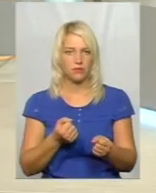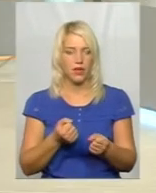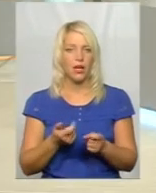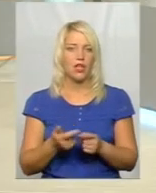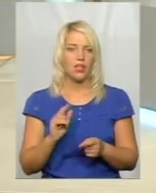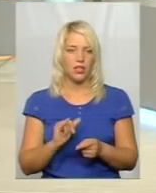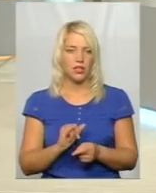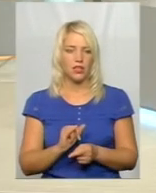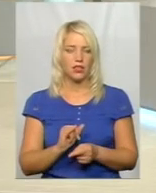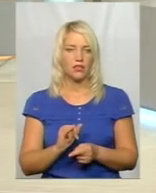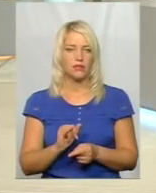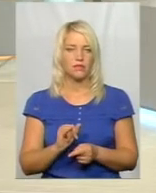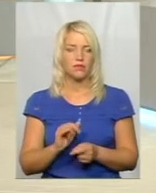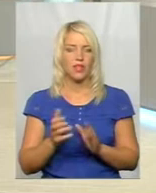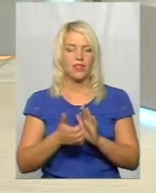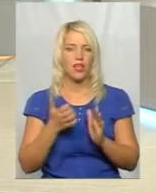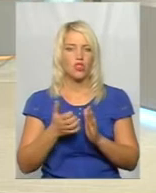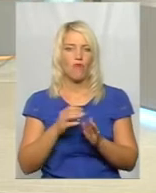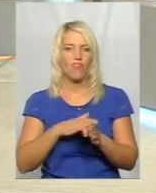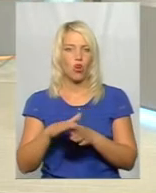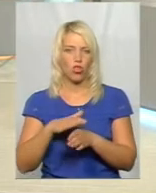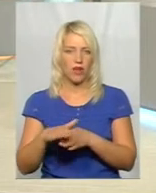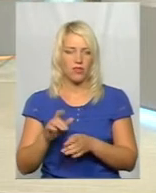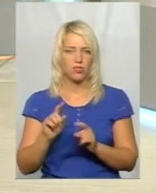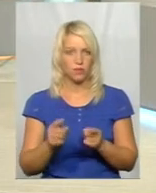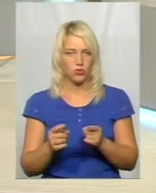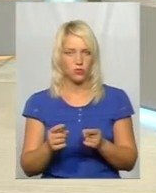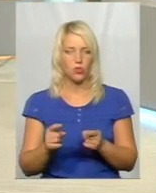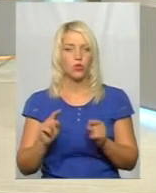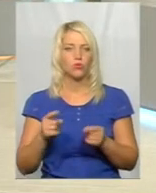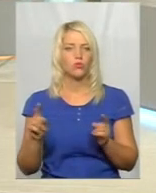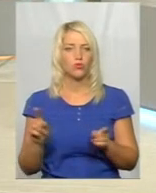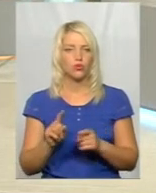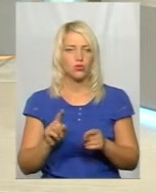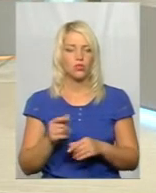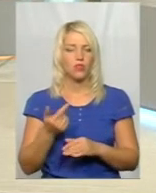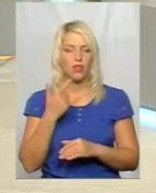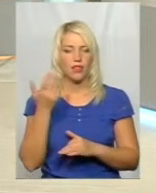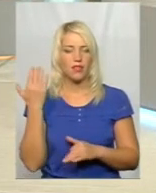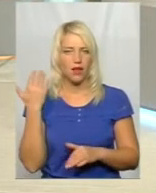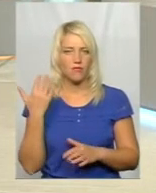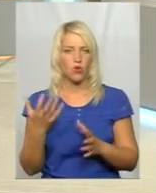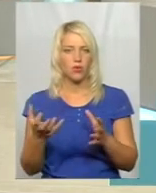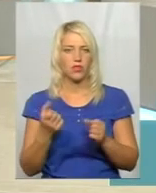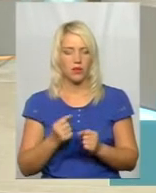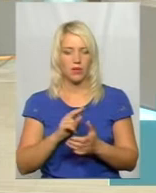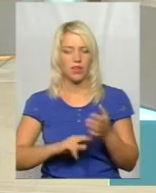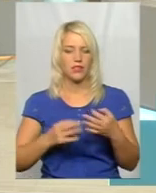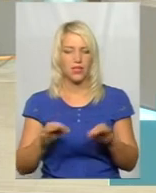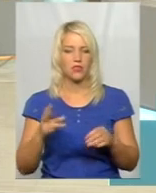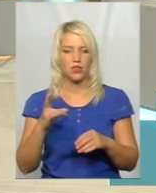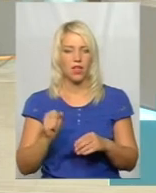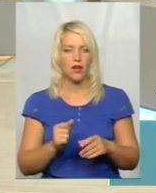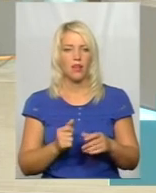не до виконання? Тому що ми буквально недавно отримали ліцензію на підготовку